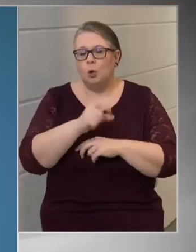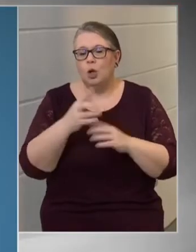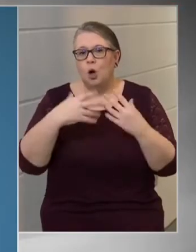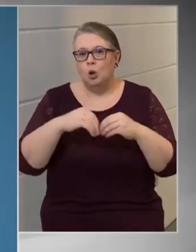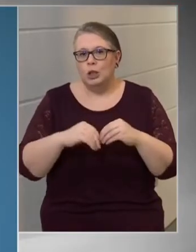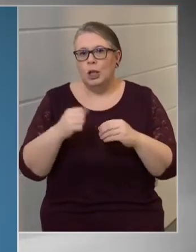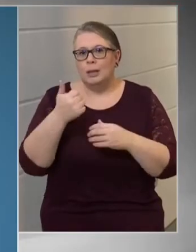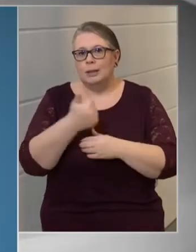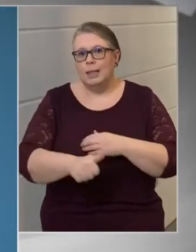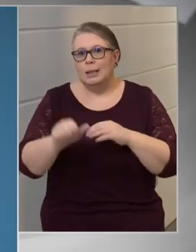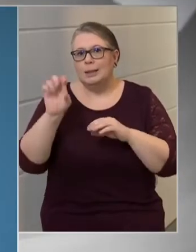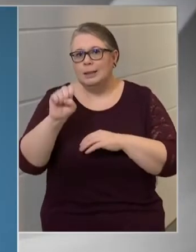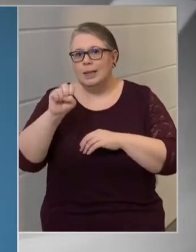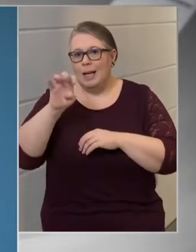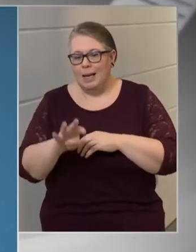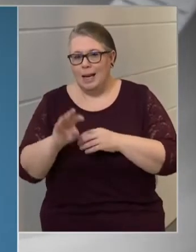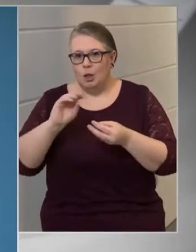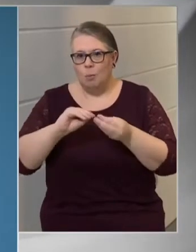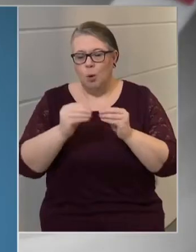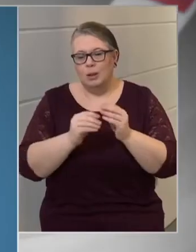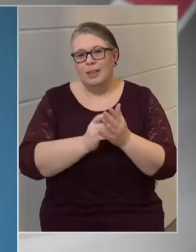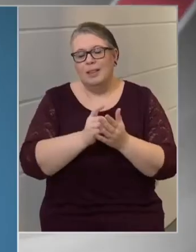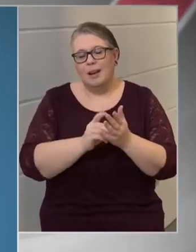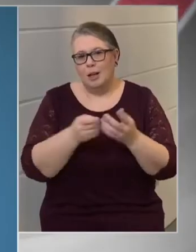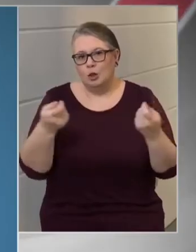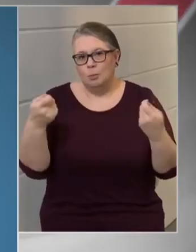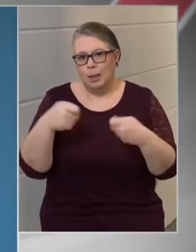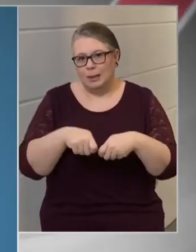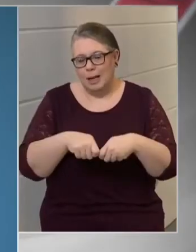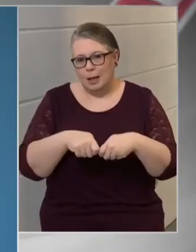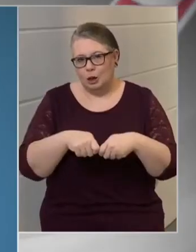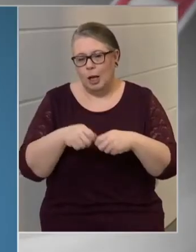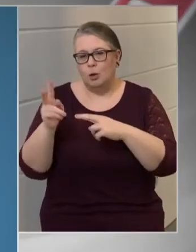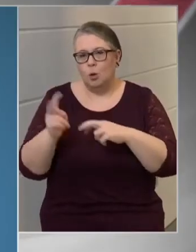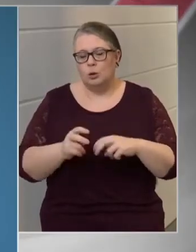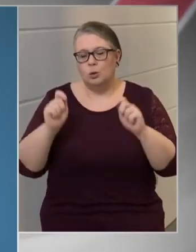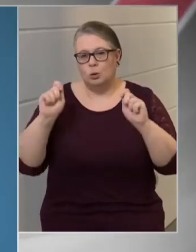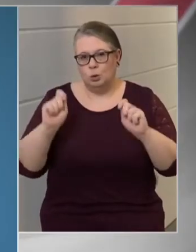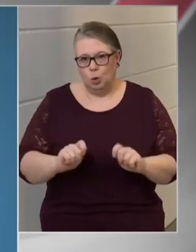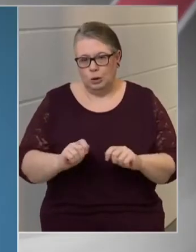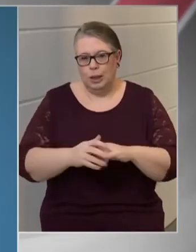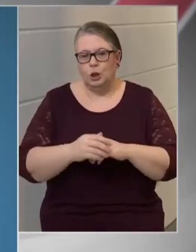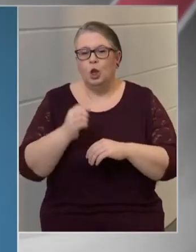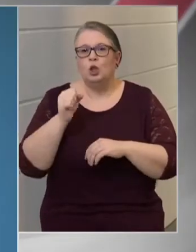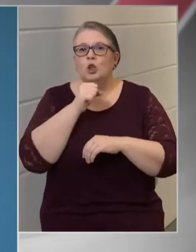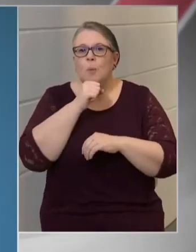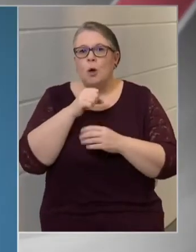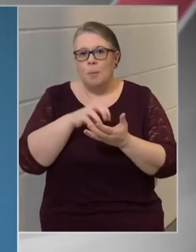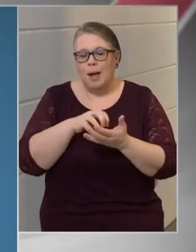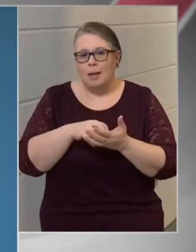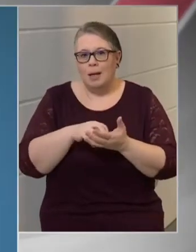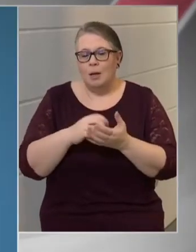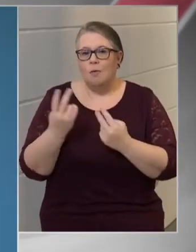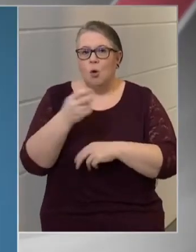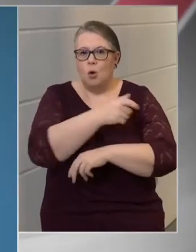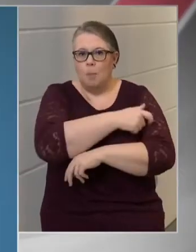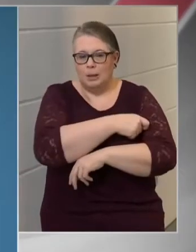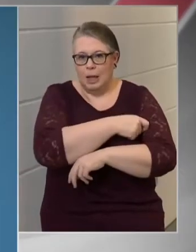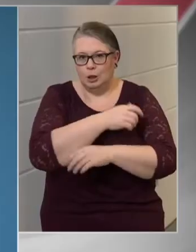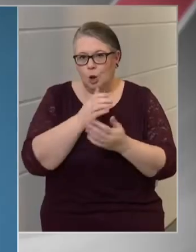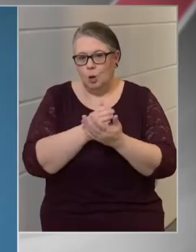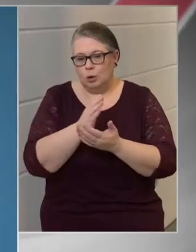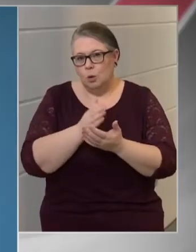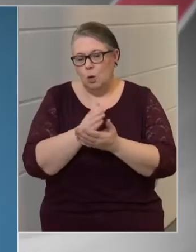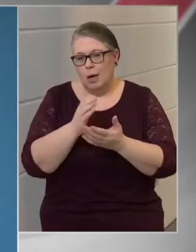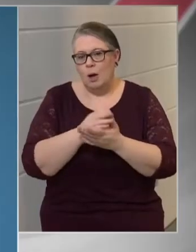összesen 114 üzlet ideiglenes bezárásáról hoztunk döntést. A Somogy megyei rendőrfőkapitányságon szolgálatot